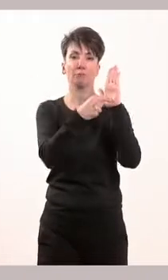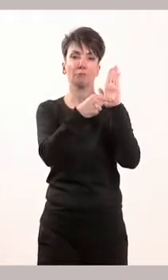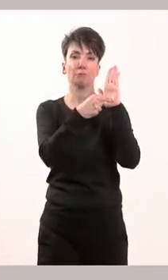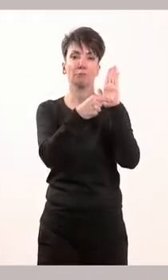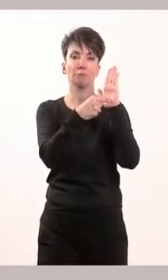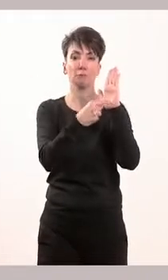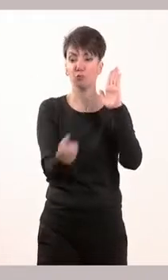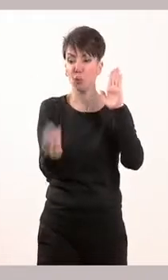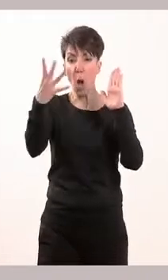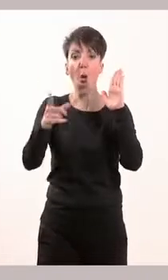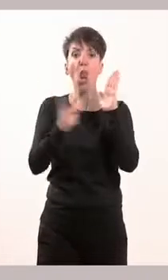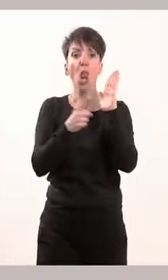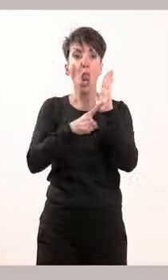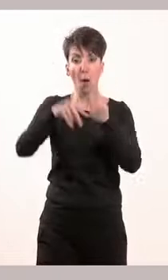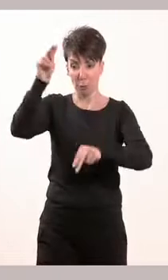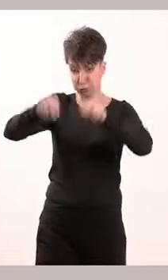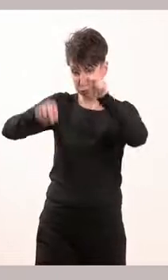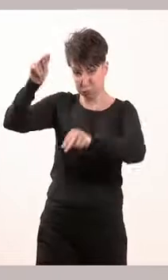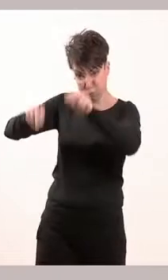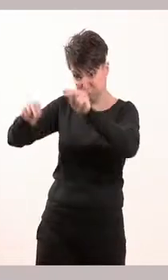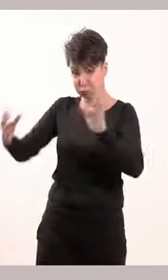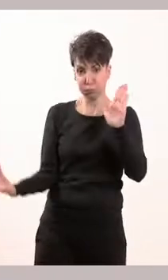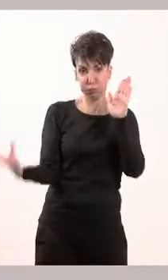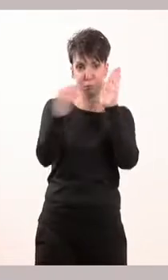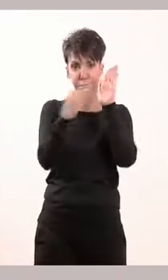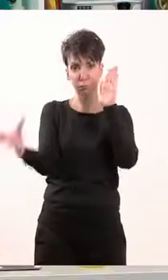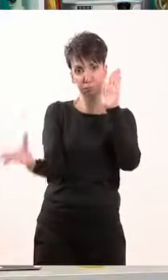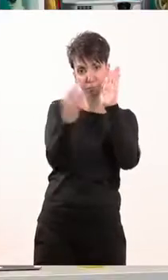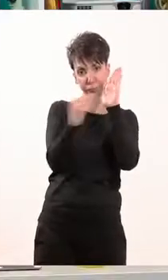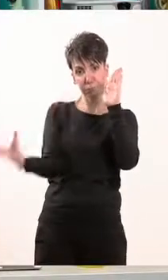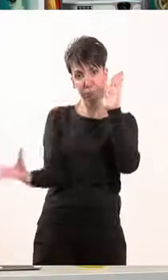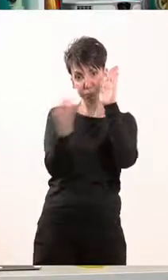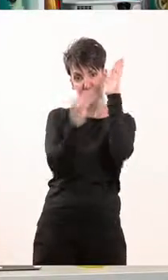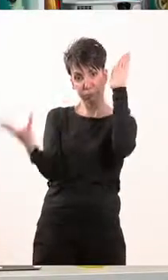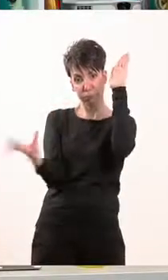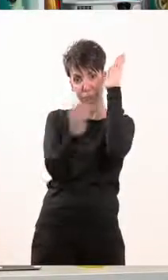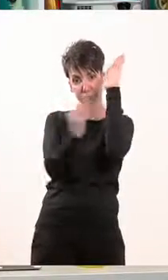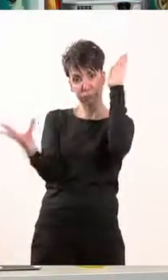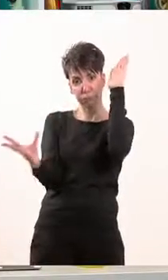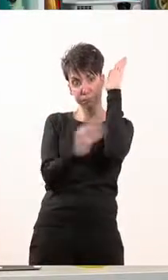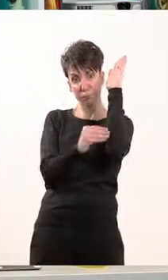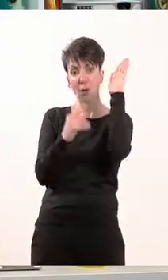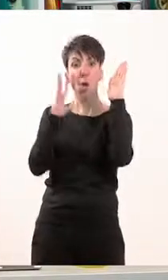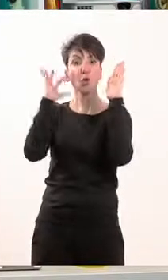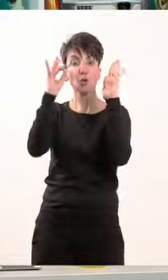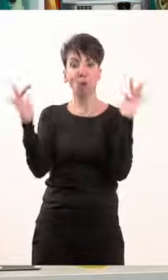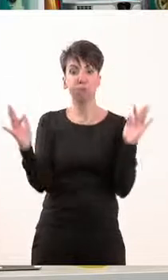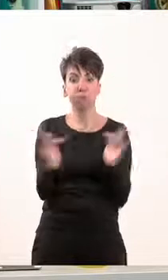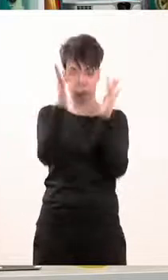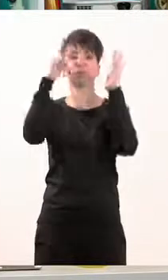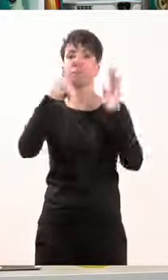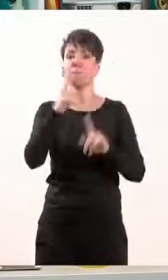Πρέπει να είναι σύμφωνοι, παιδιά, με το Ελληνικό Σύνταγμα, γιατί? Για να μην θεωρούνται αντισυνταγματικοί,